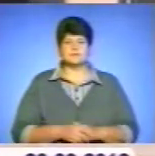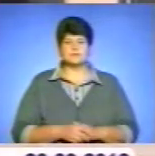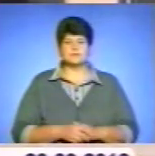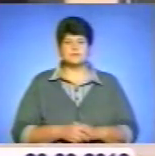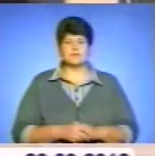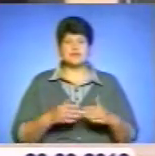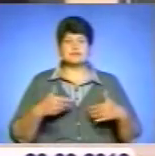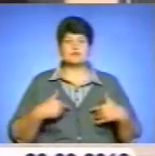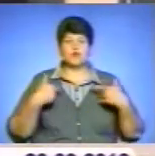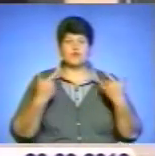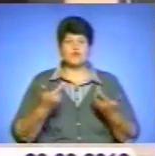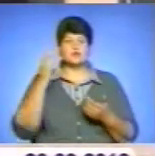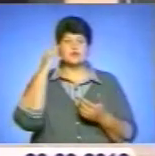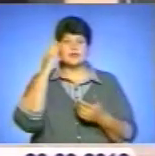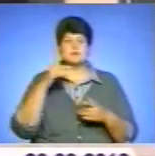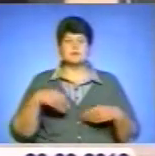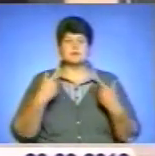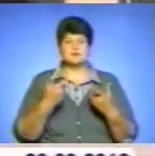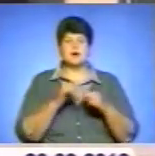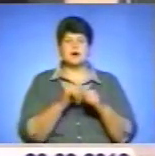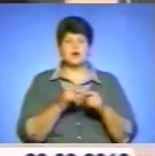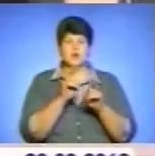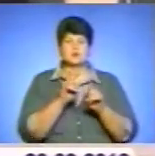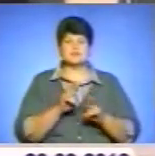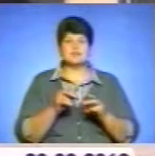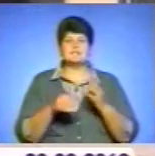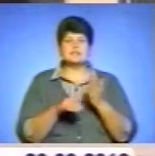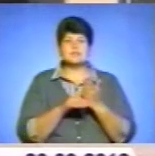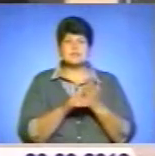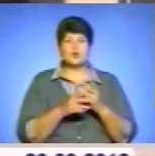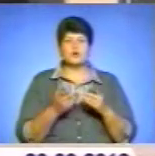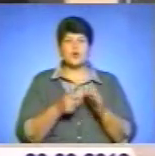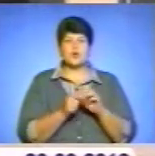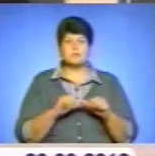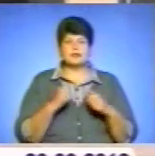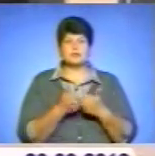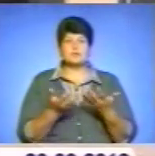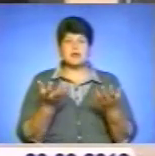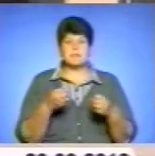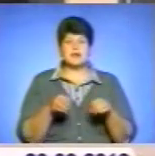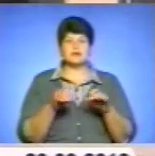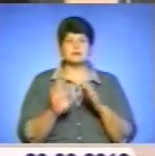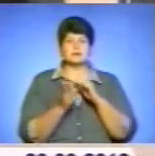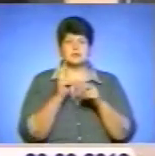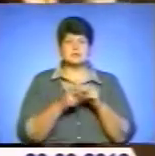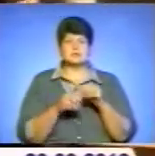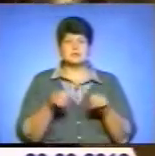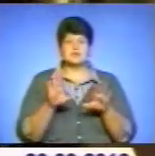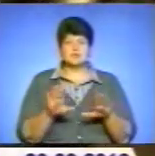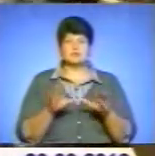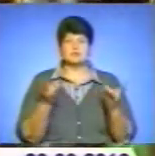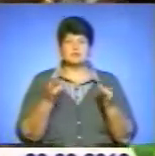Супропоновану ідею ми подаємо на розгляд інвестиційного комітету, який приймає остаточне рішення по доцільності її фінансування.